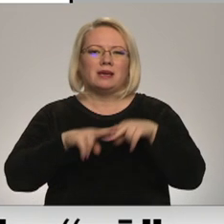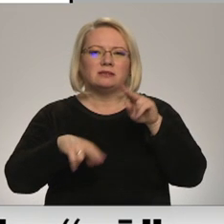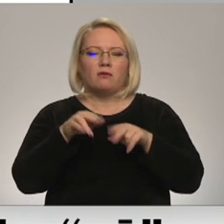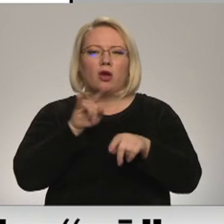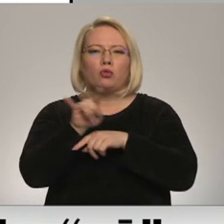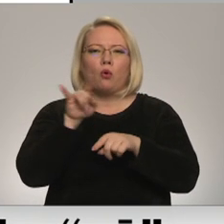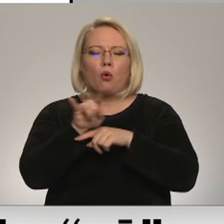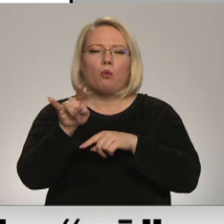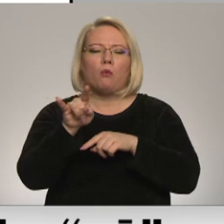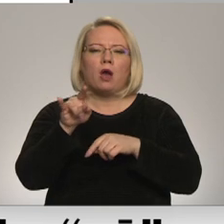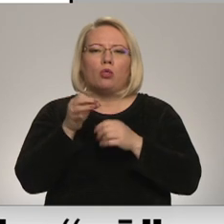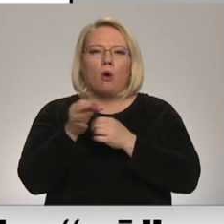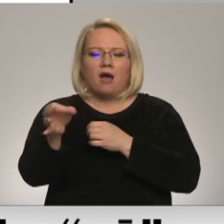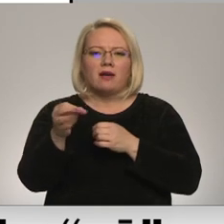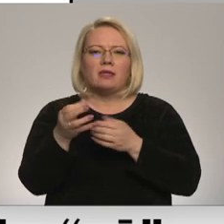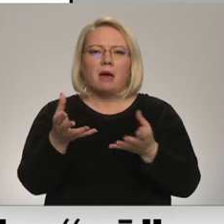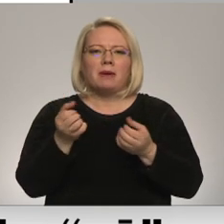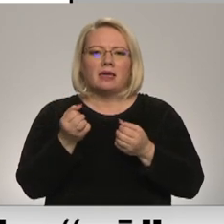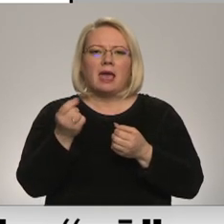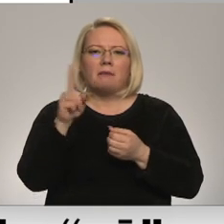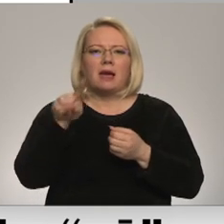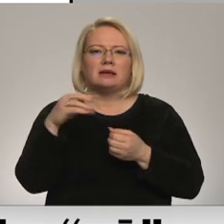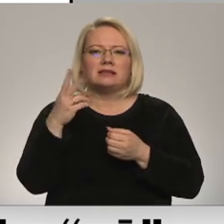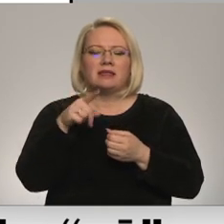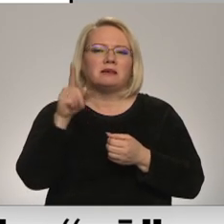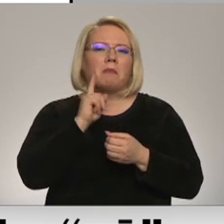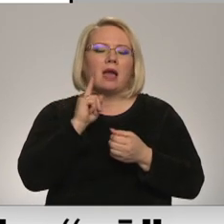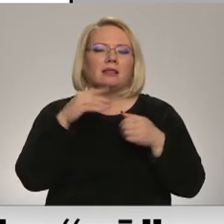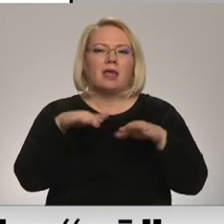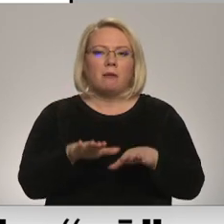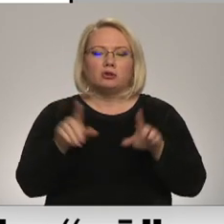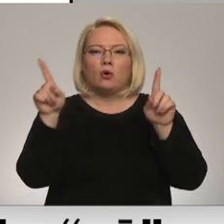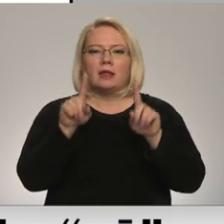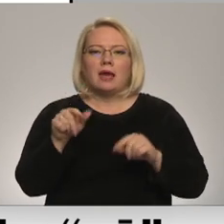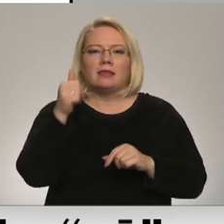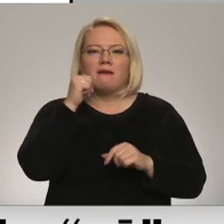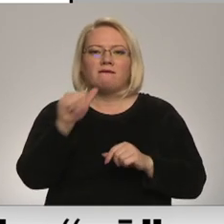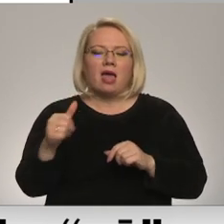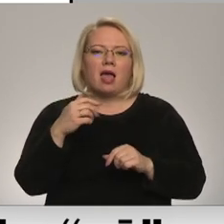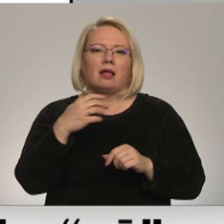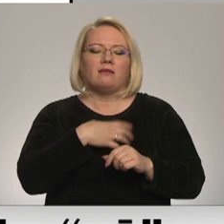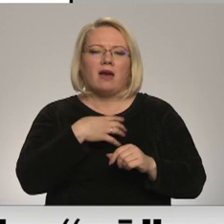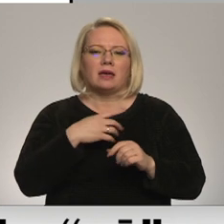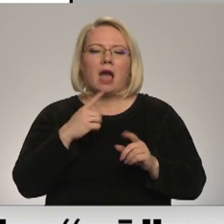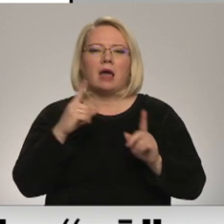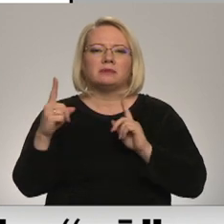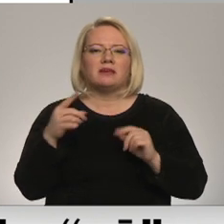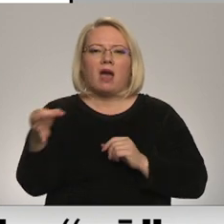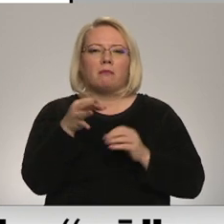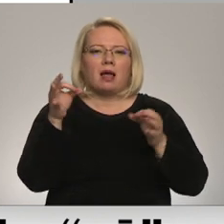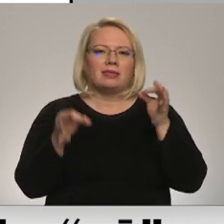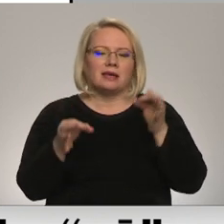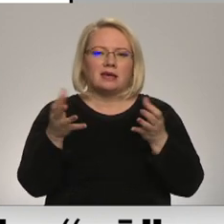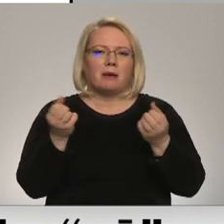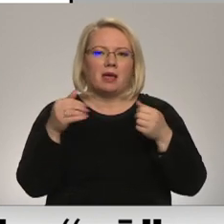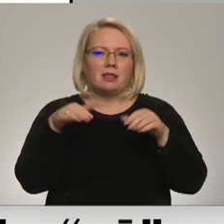pienavā pieņemas senāts. Tas gan ir tikai pagaidu no lēmums, jo lieta pēc būtības vēl jālemi administratīvajai apgabaltiesai. Tomēr